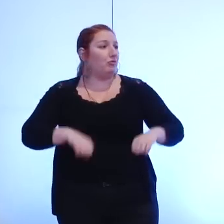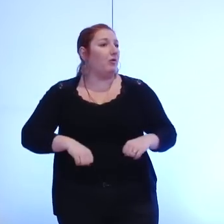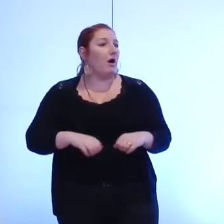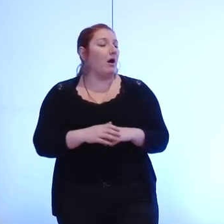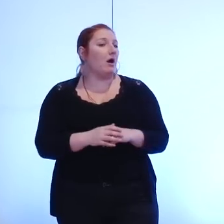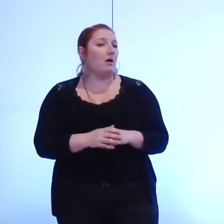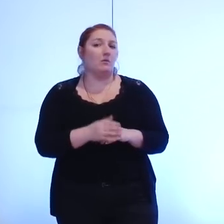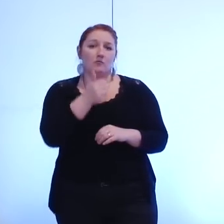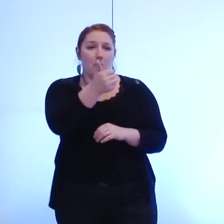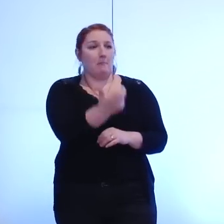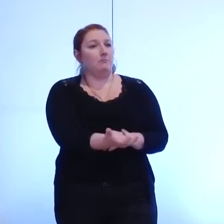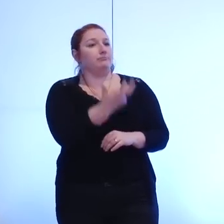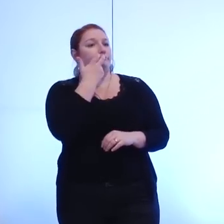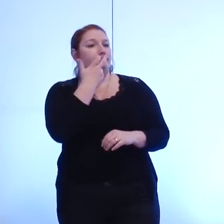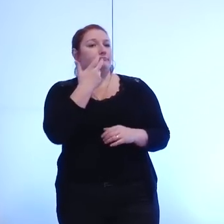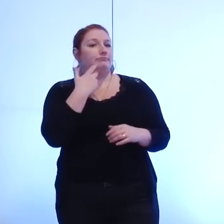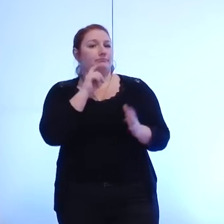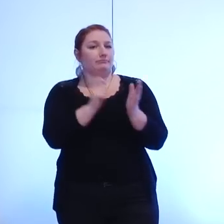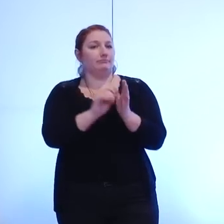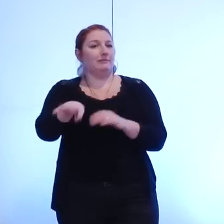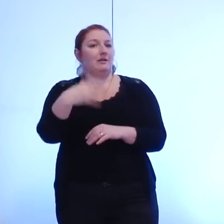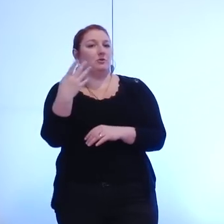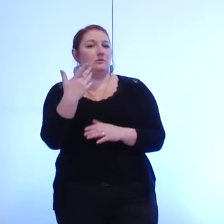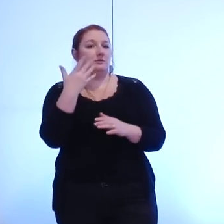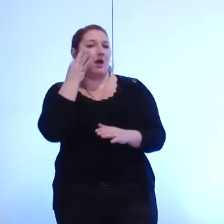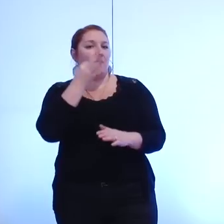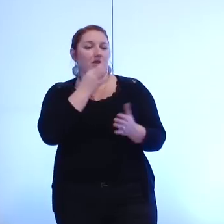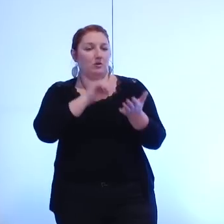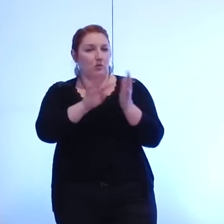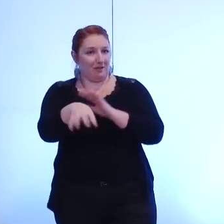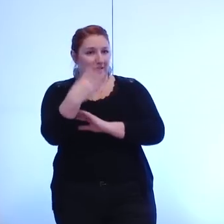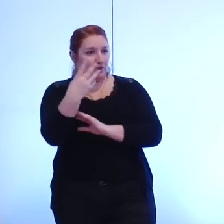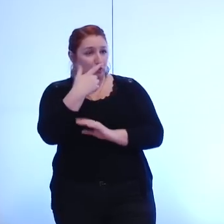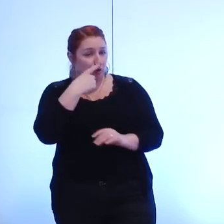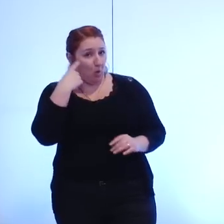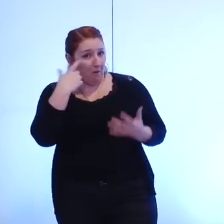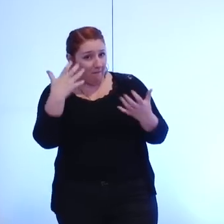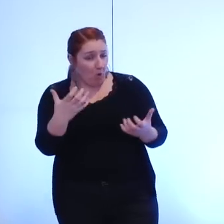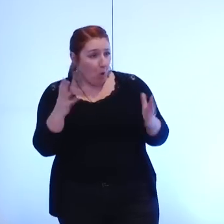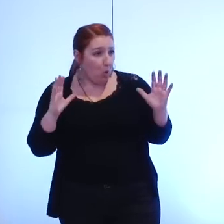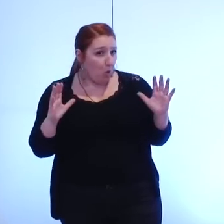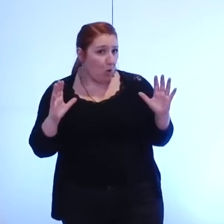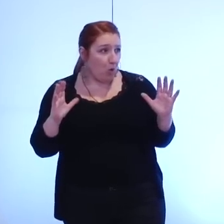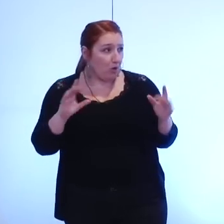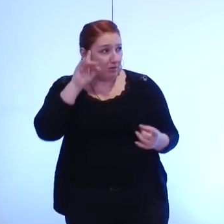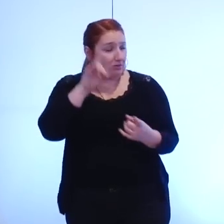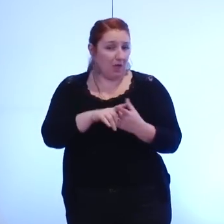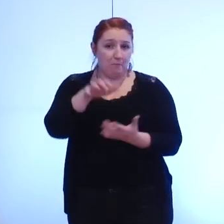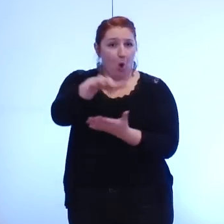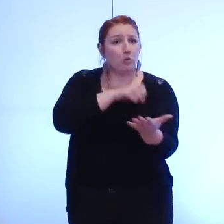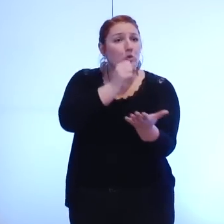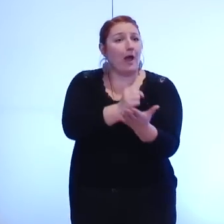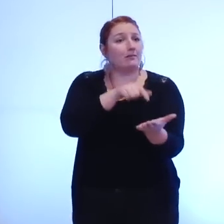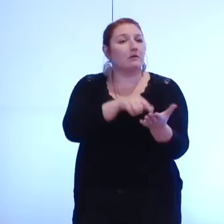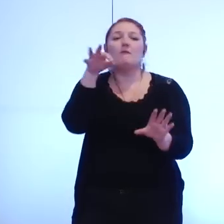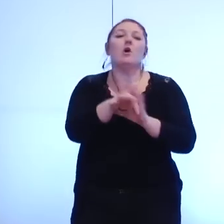délégué que vous m'avez délégué le 14 avril 2014 y a-t-il des remarques particulières sur ce rendu acte qui n'est